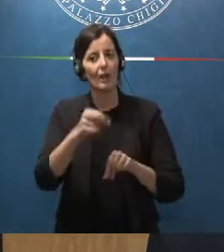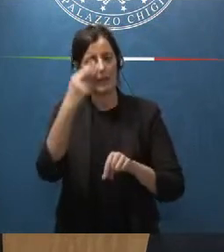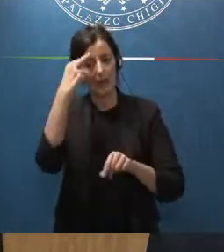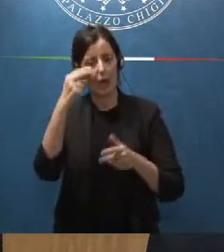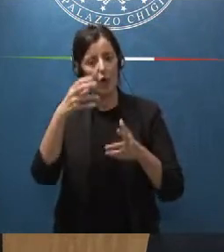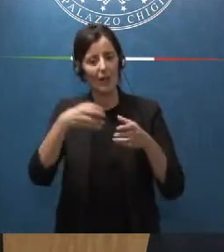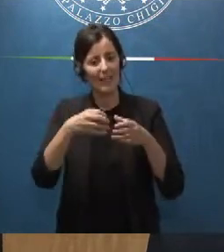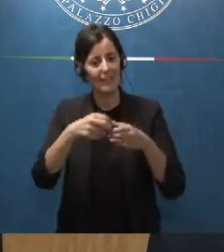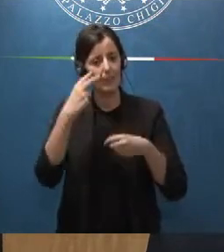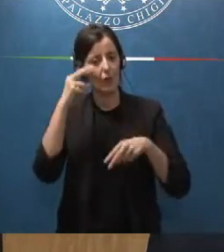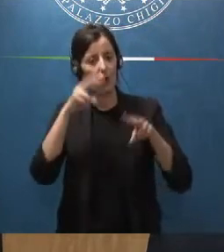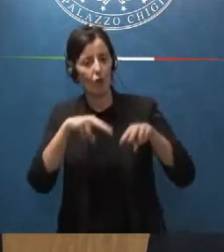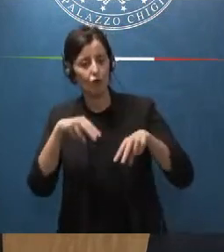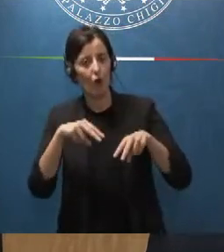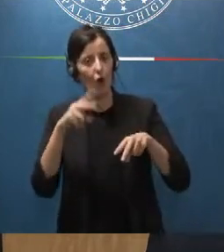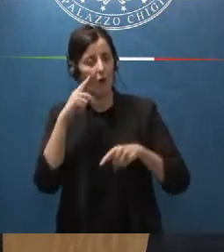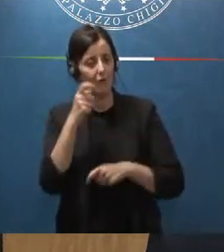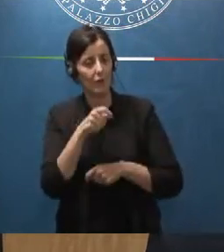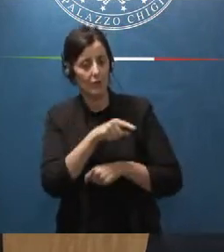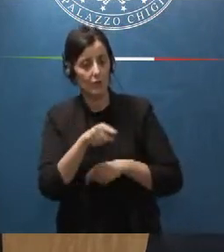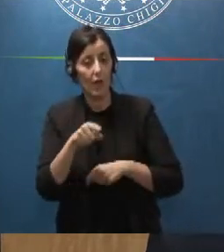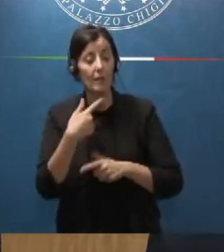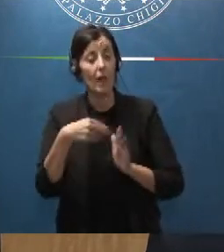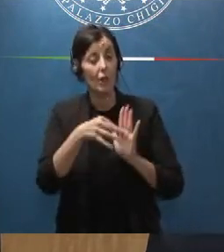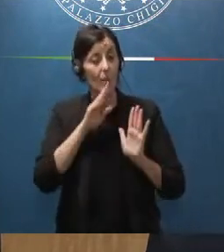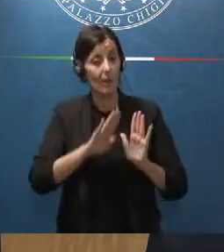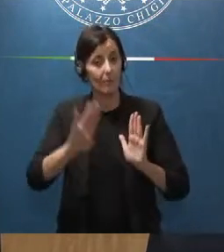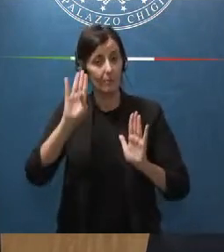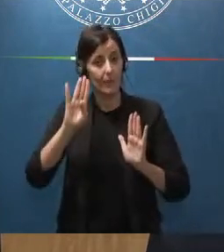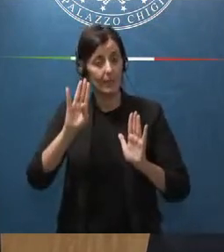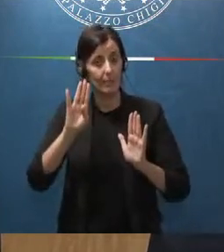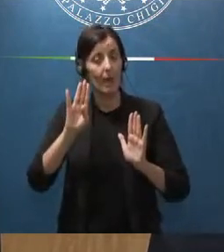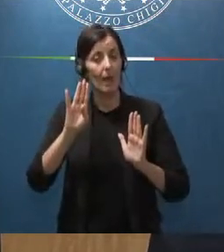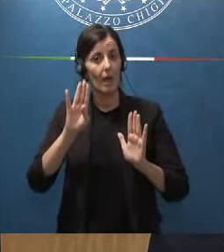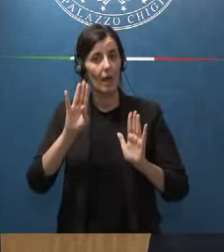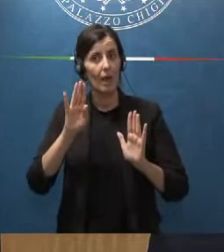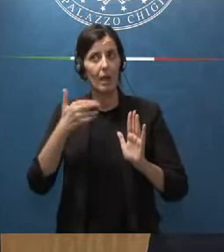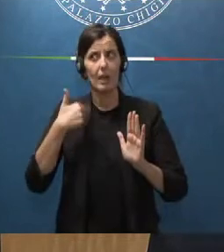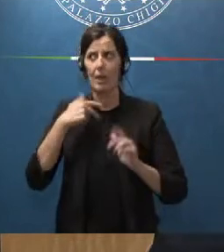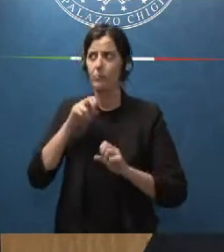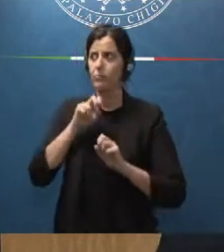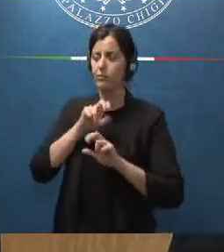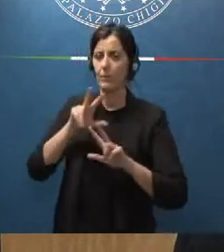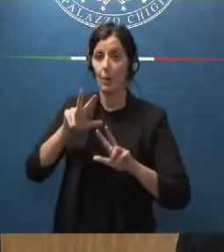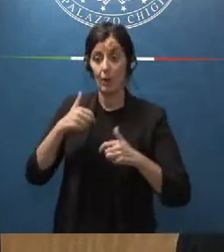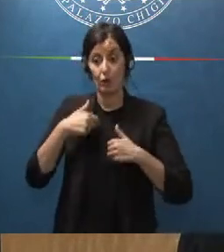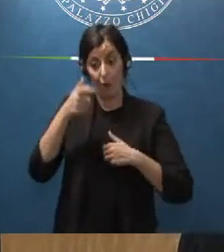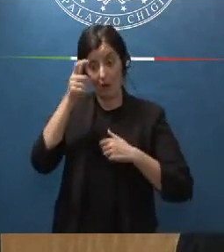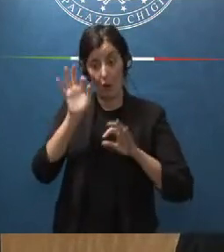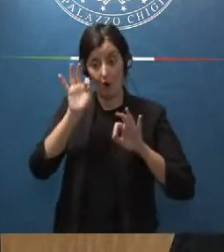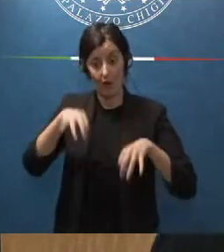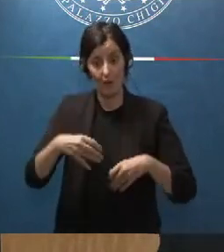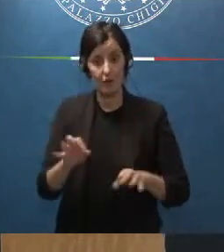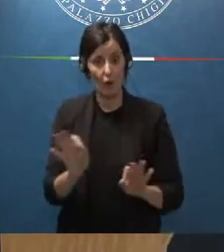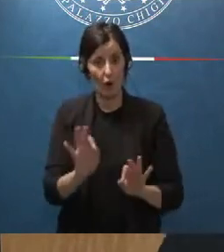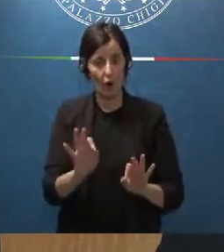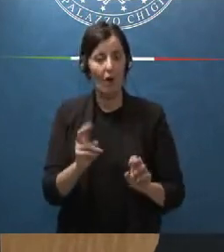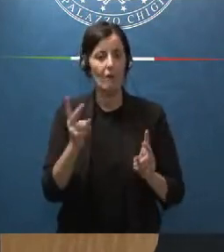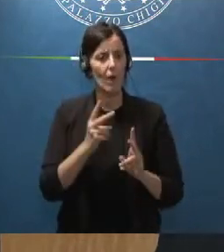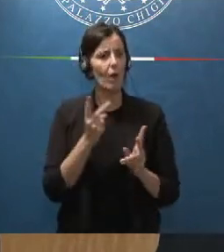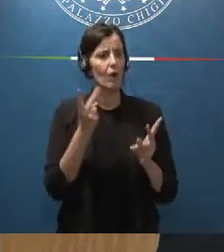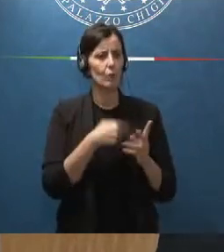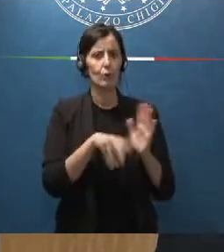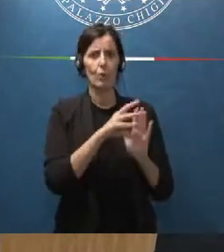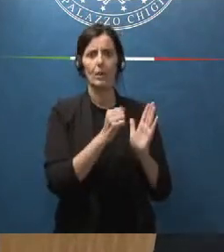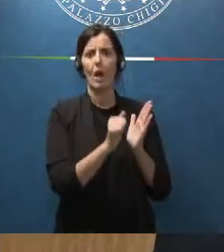controllo e vigilanza una norma precedente che è stata emanata prima del nostro arrivo al governo di fatto l'aveva abrogato quindi